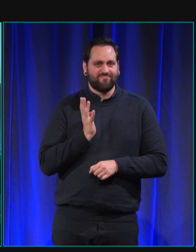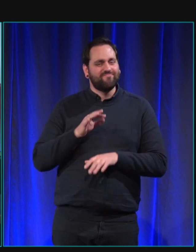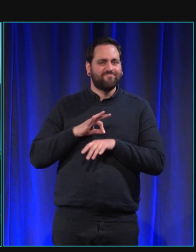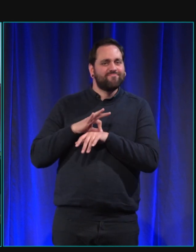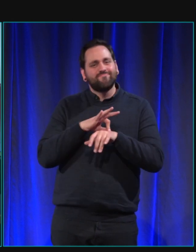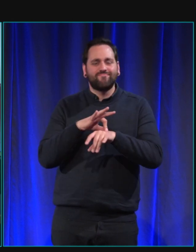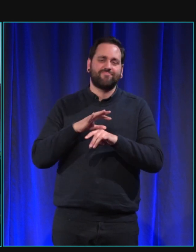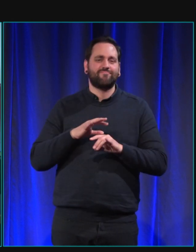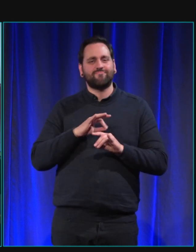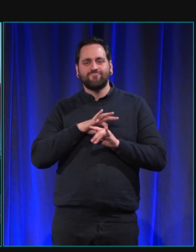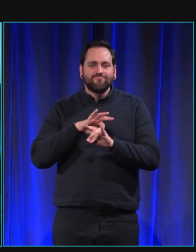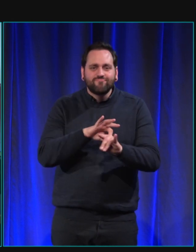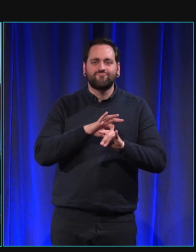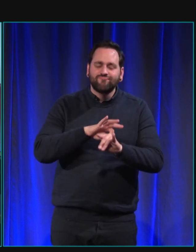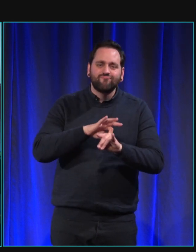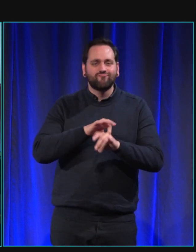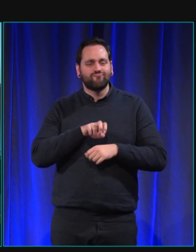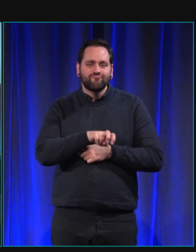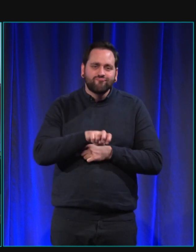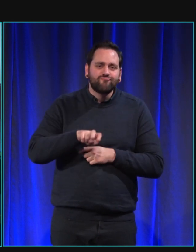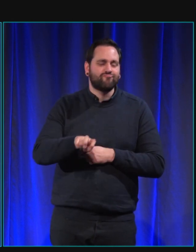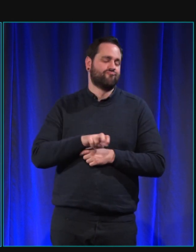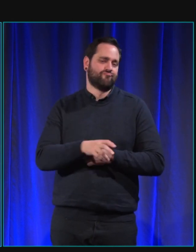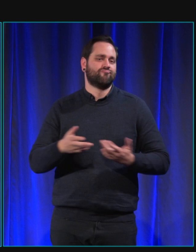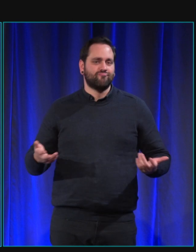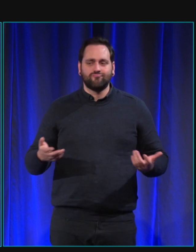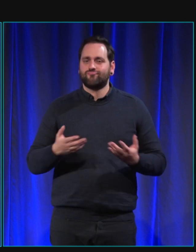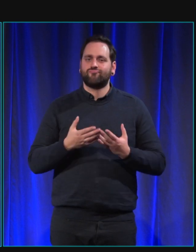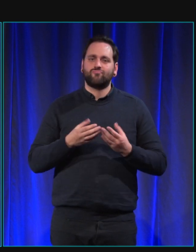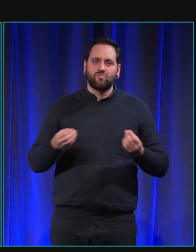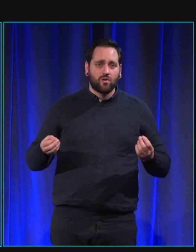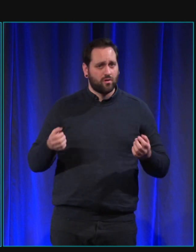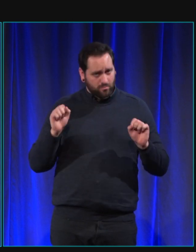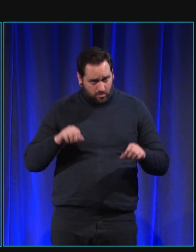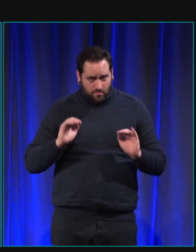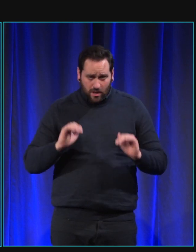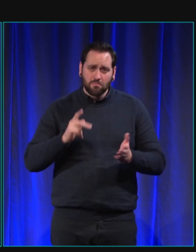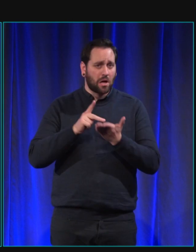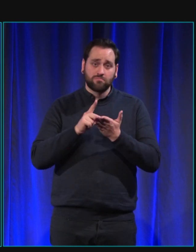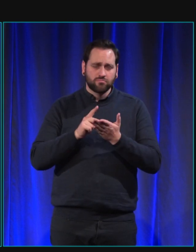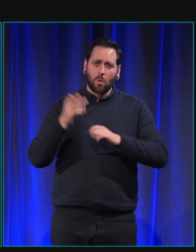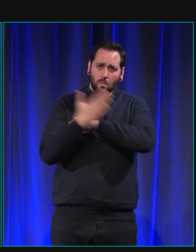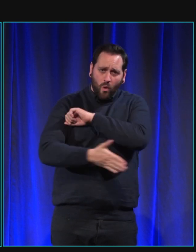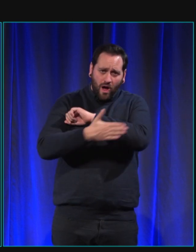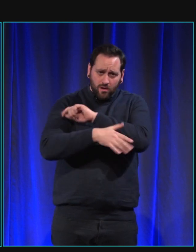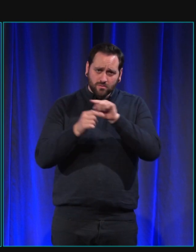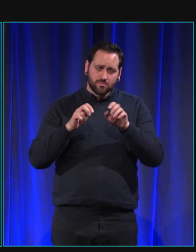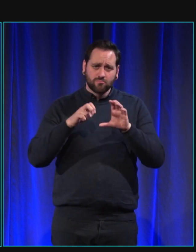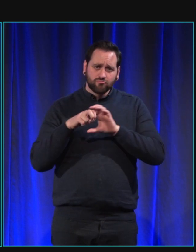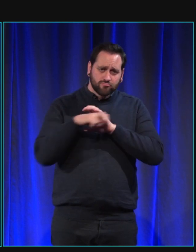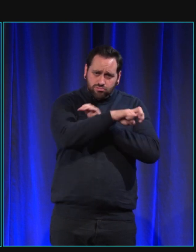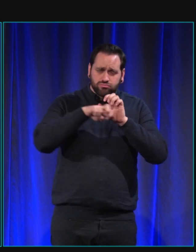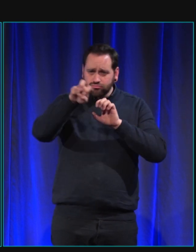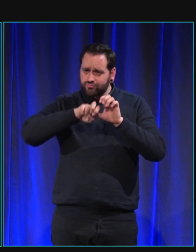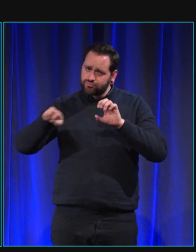on fait des trajets, alors souvent on part en déplacement en province ou ça mais vraiment, c'est vraiment un bonheur de